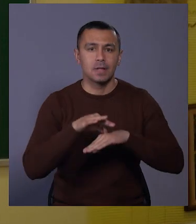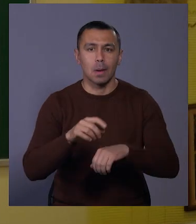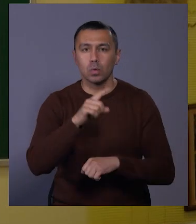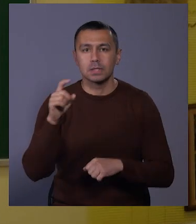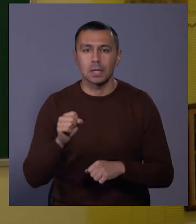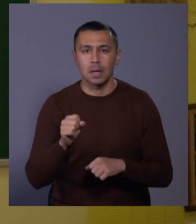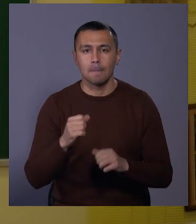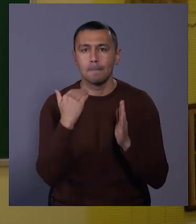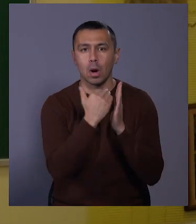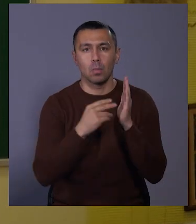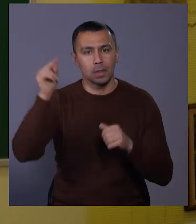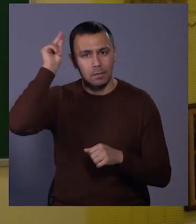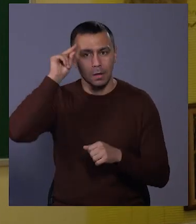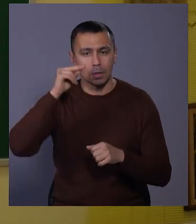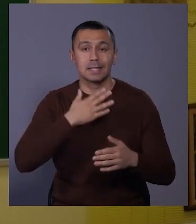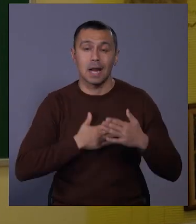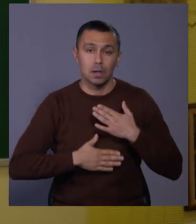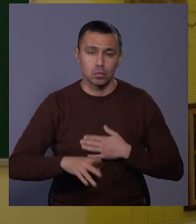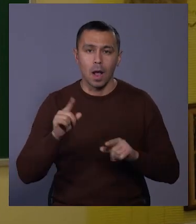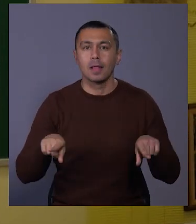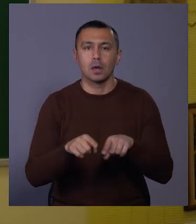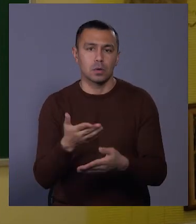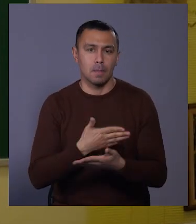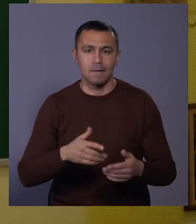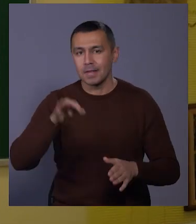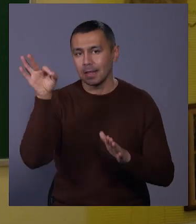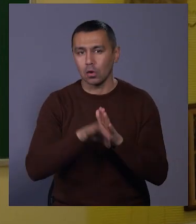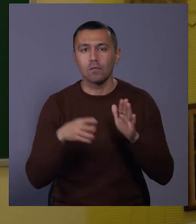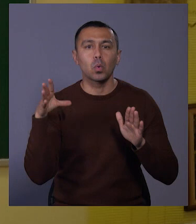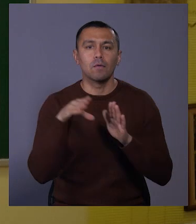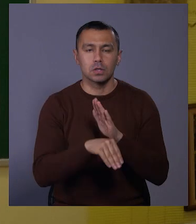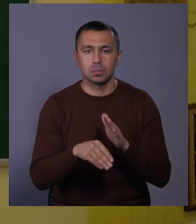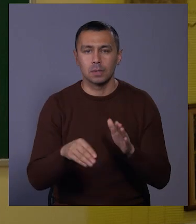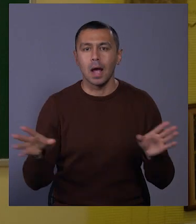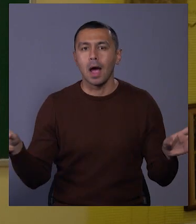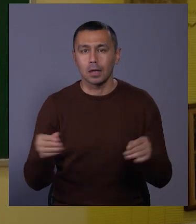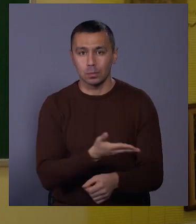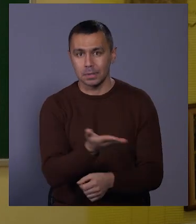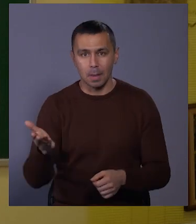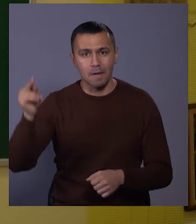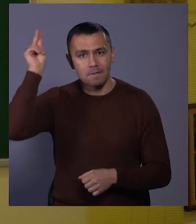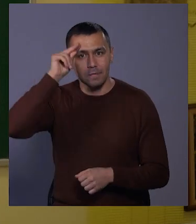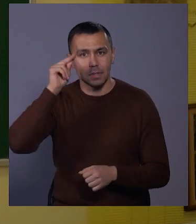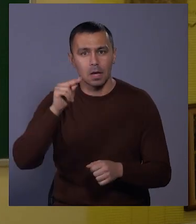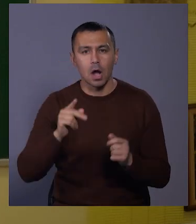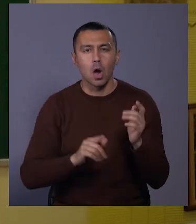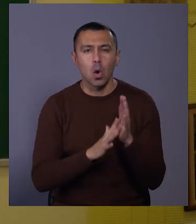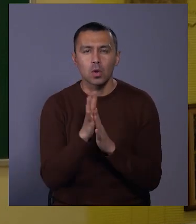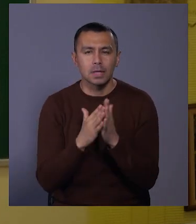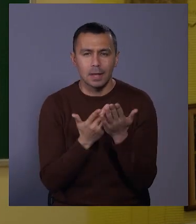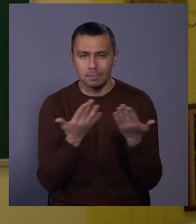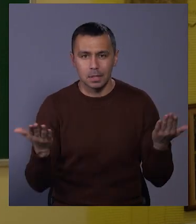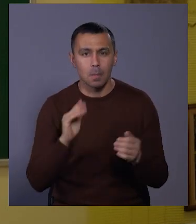за програмою «Навчаємось з радістю» і також ми відразу впроваджуємо з ними вивчення рослин, які в